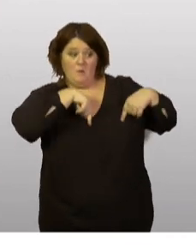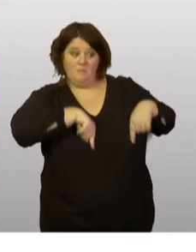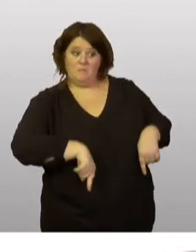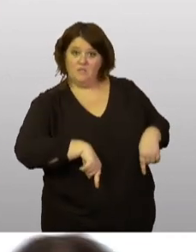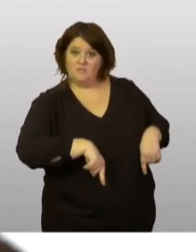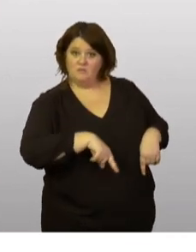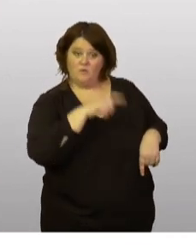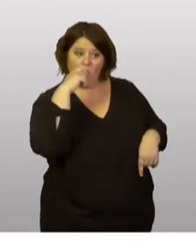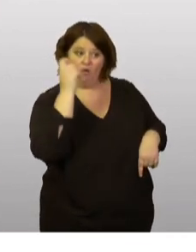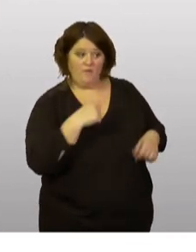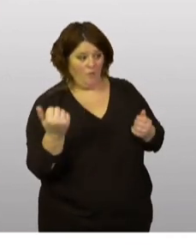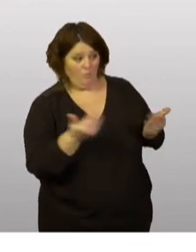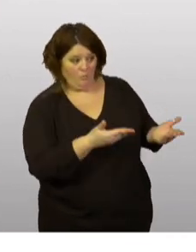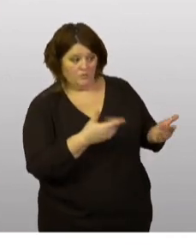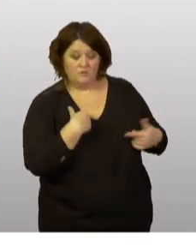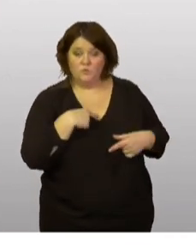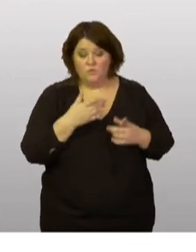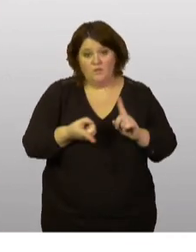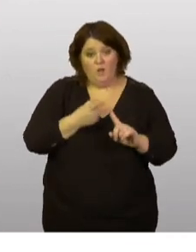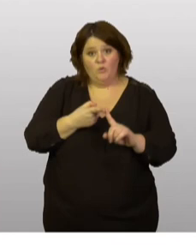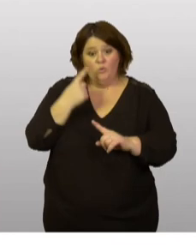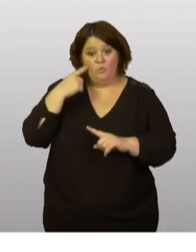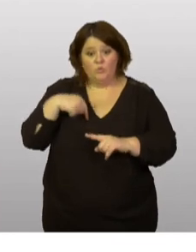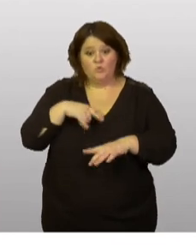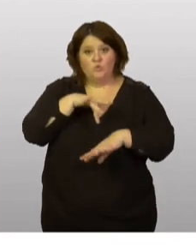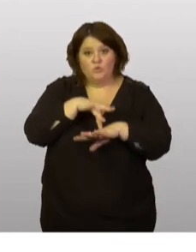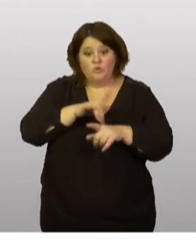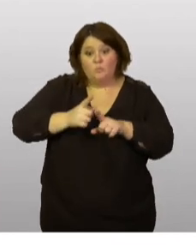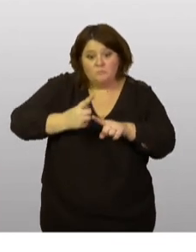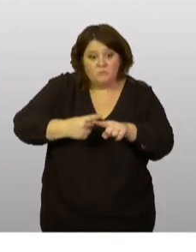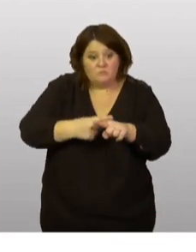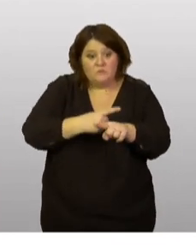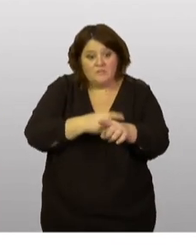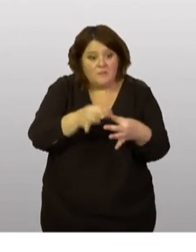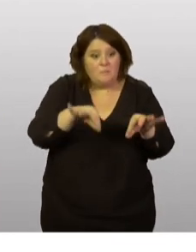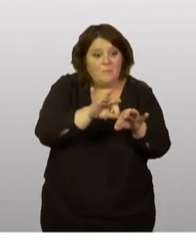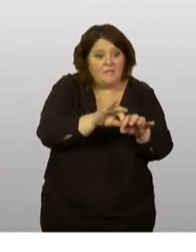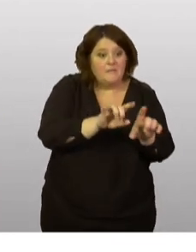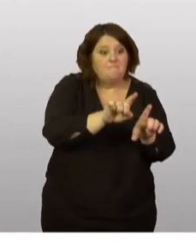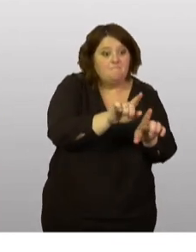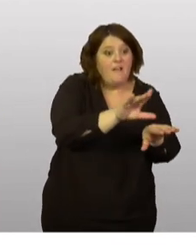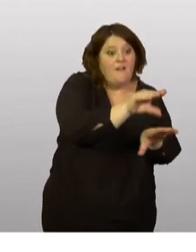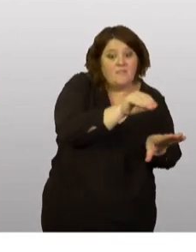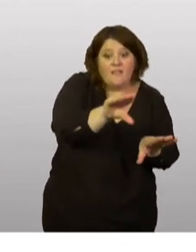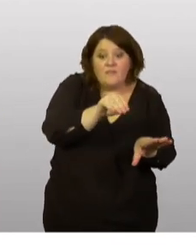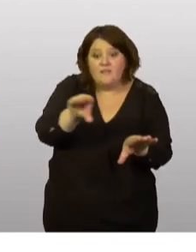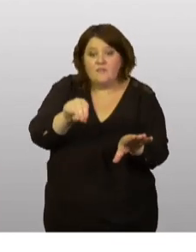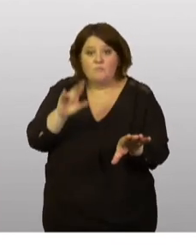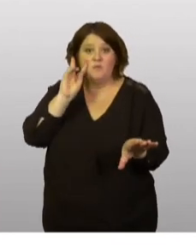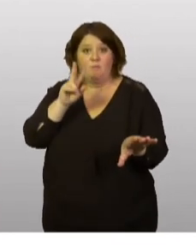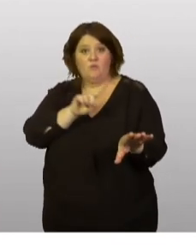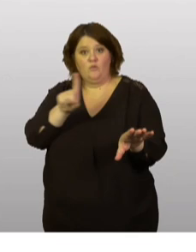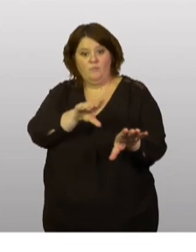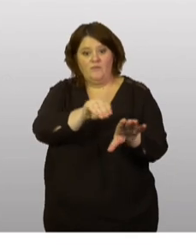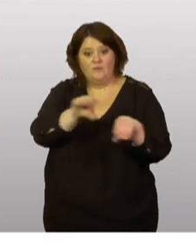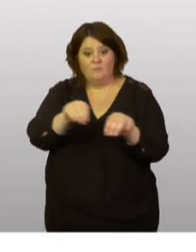Kuleba. Et donc nous avons jugé utile de toucher progressivement un certain nombre de pays au-delà des pays habituels. Mais nous n'avions pas